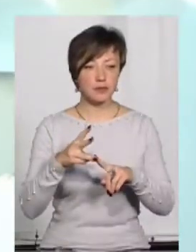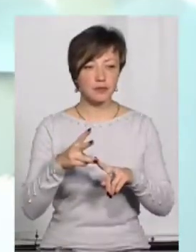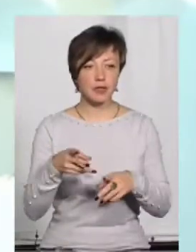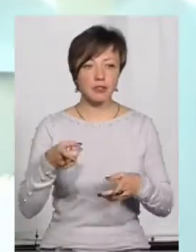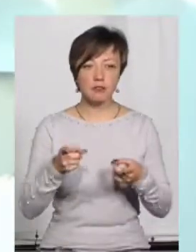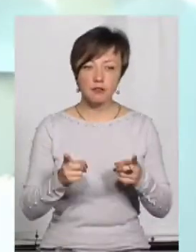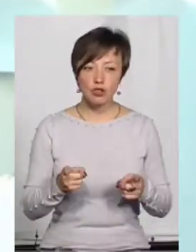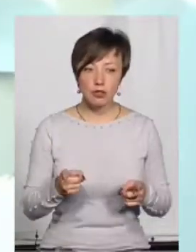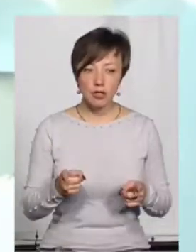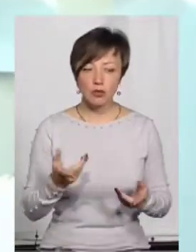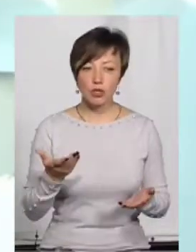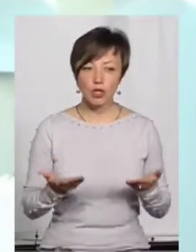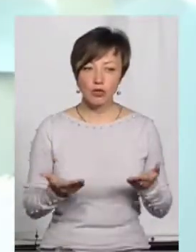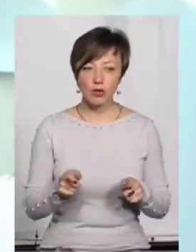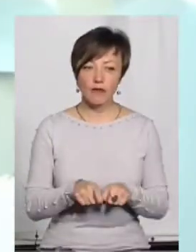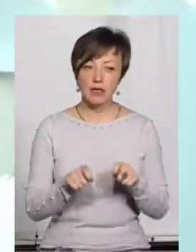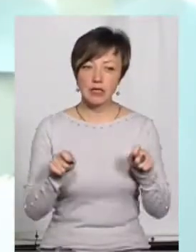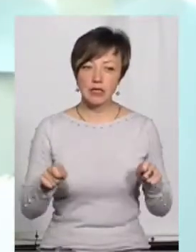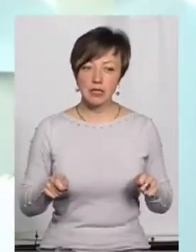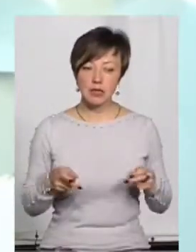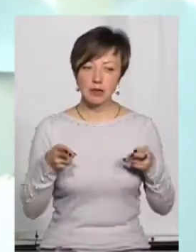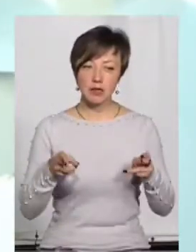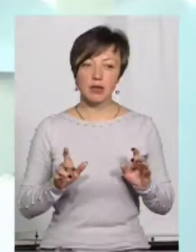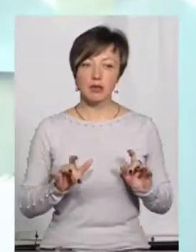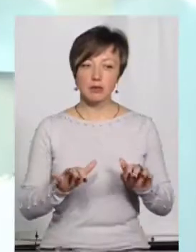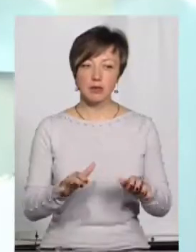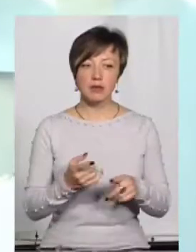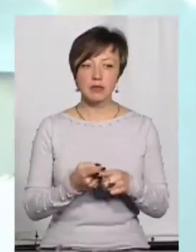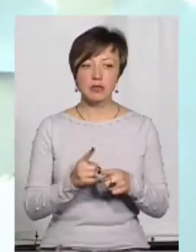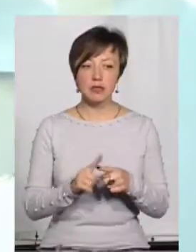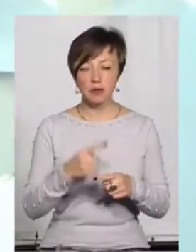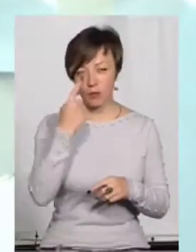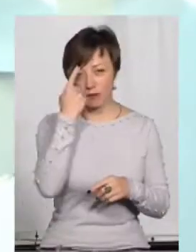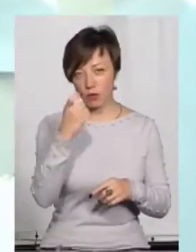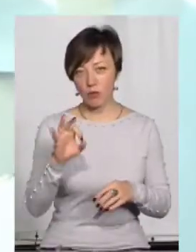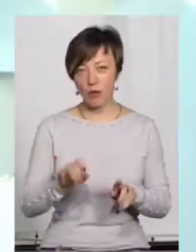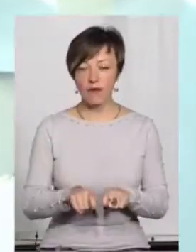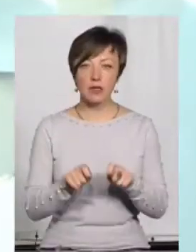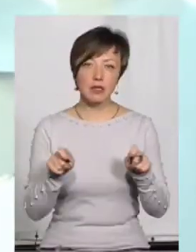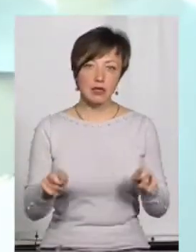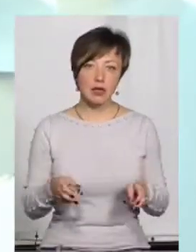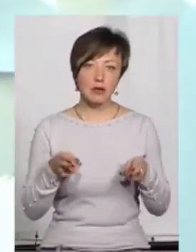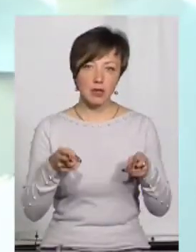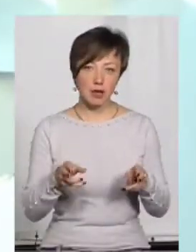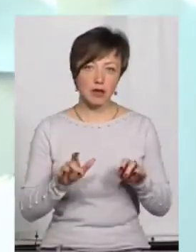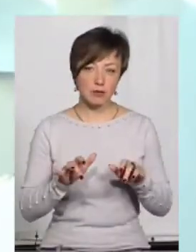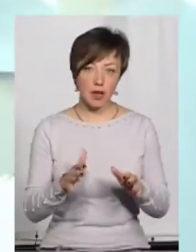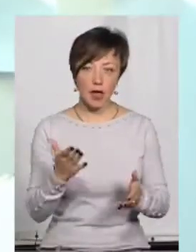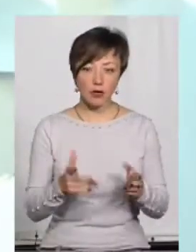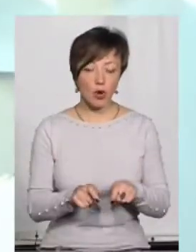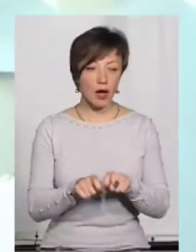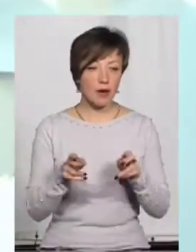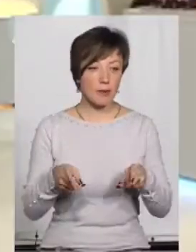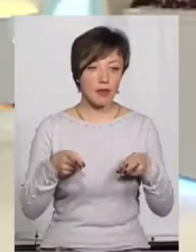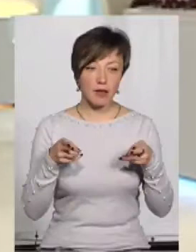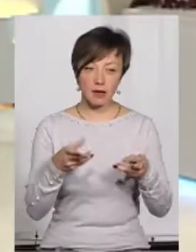І, ну, звичайно, якби, якщо відкрити кримінальне провадження, то це повідомлення про відкриття кримінального провадження. Якщо кримінальне